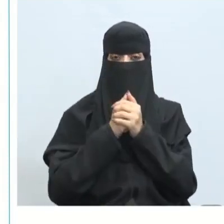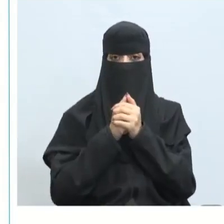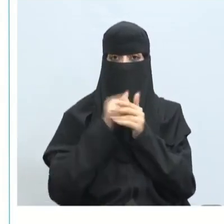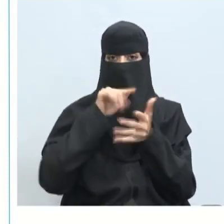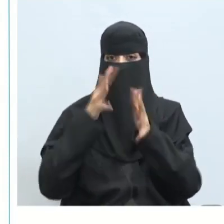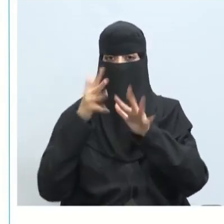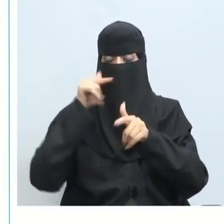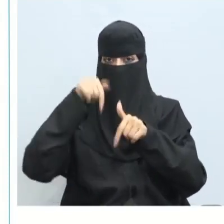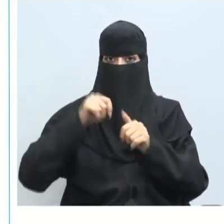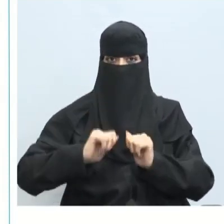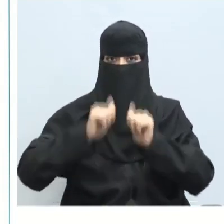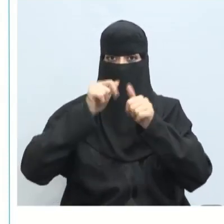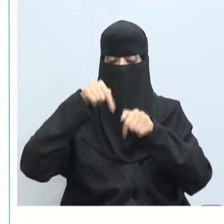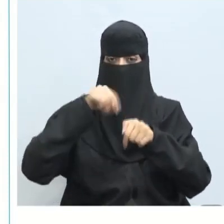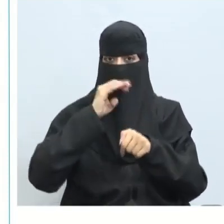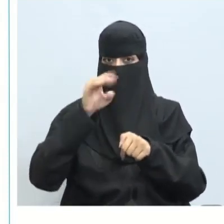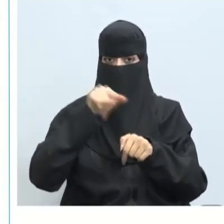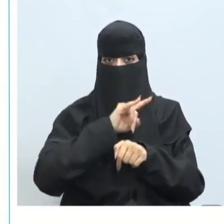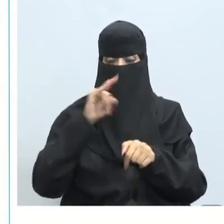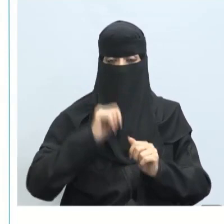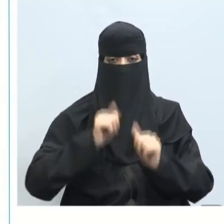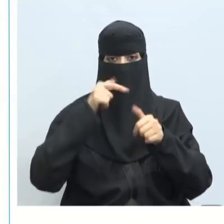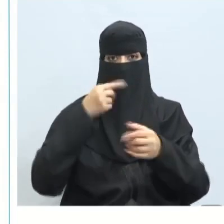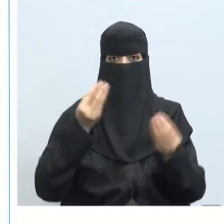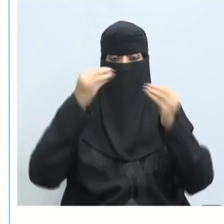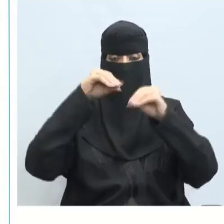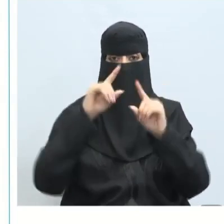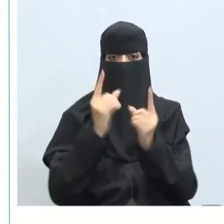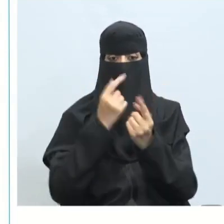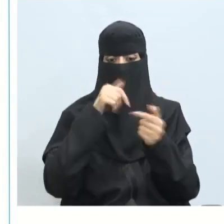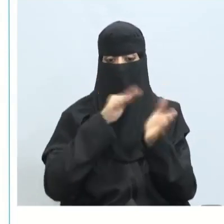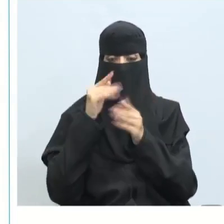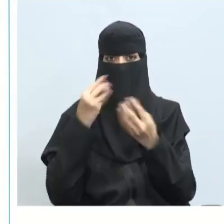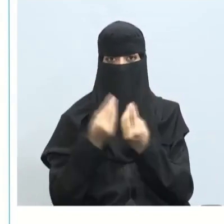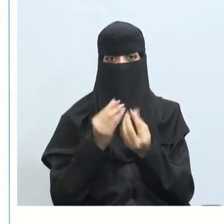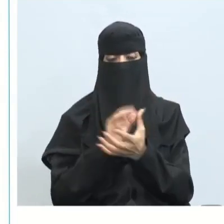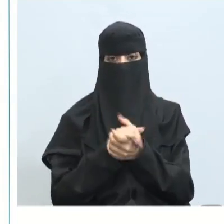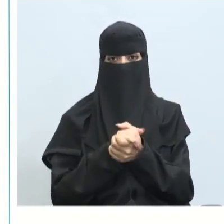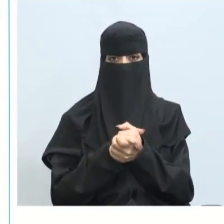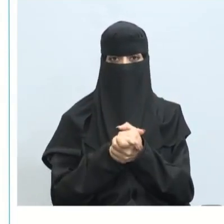إما أن تقوم بحلها أو قد لا تستطيع بالتالي تتكايف أو تتكيف معه